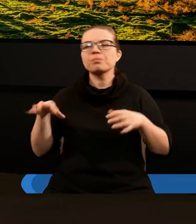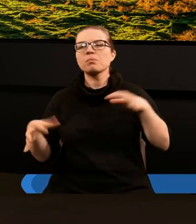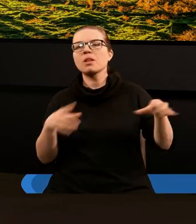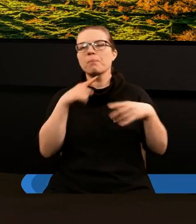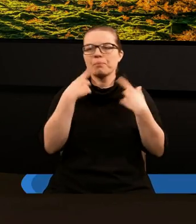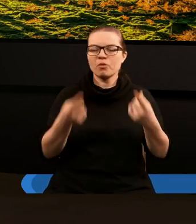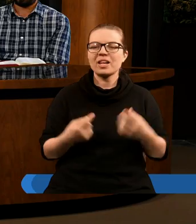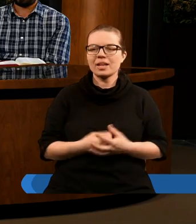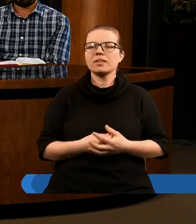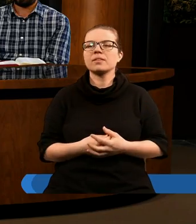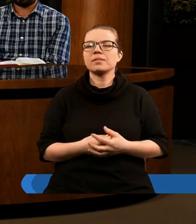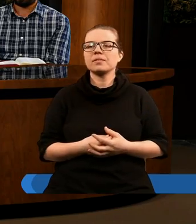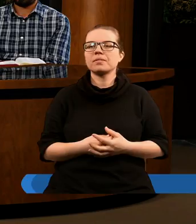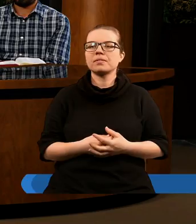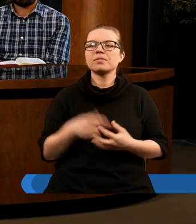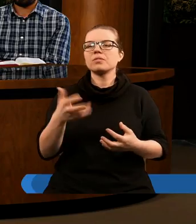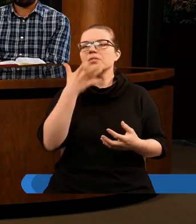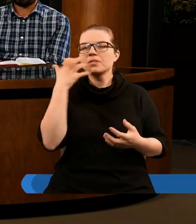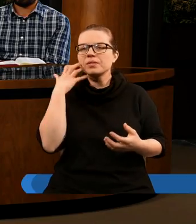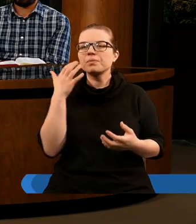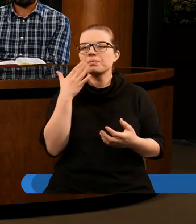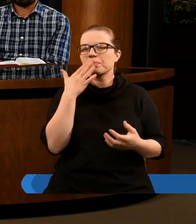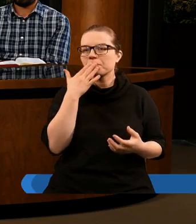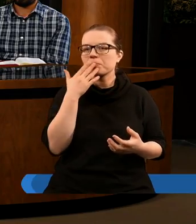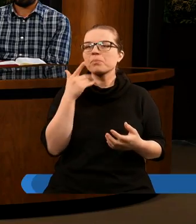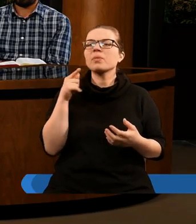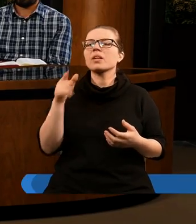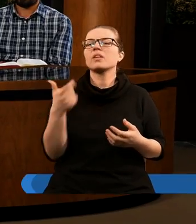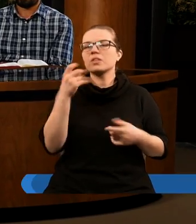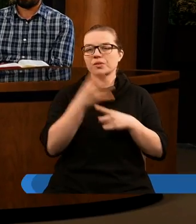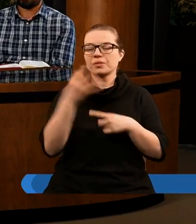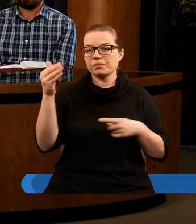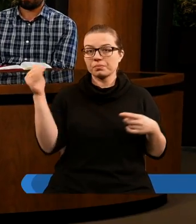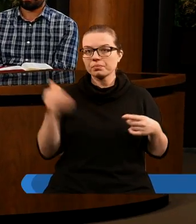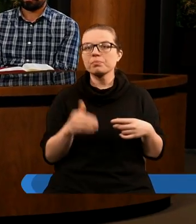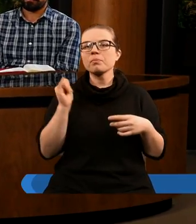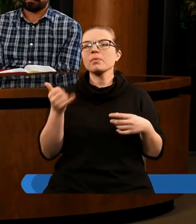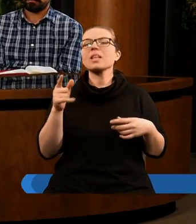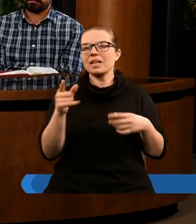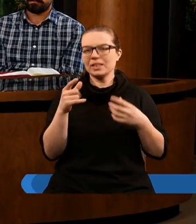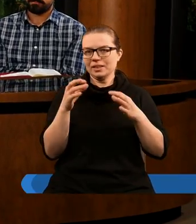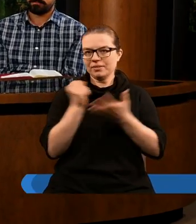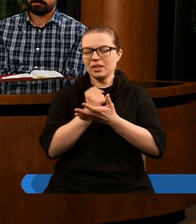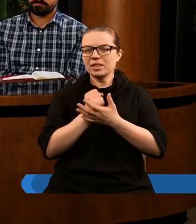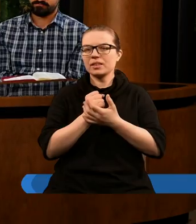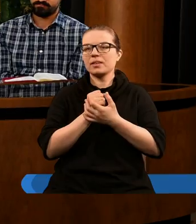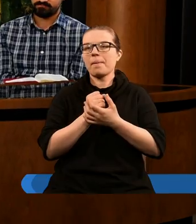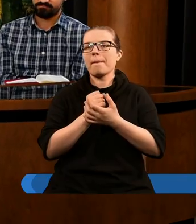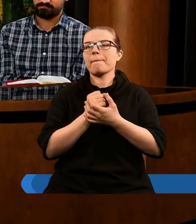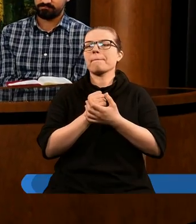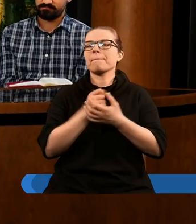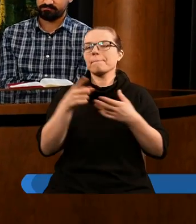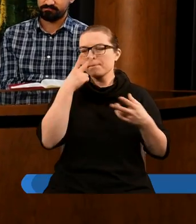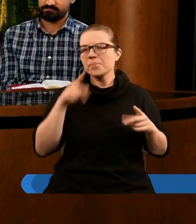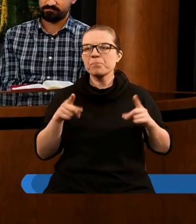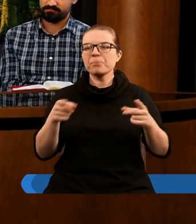drugie twierdzenie? Wspominałam już wcześniej o 144 tysiącach jako jednostkach militarnych, czyli